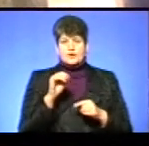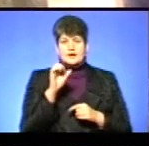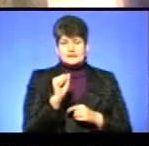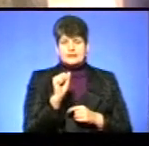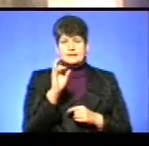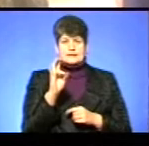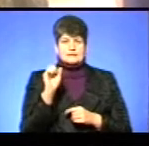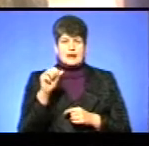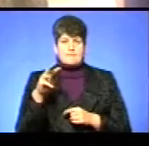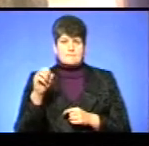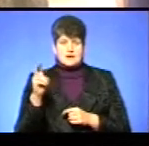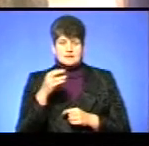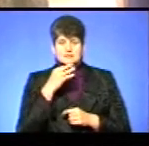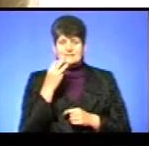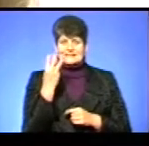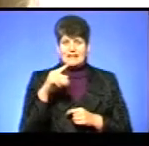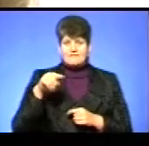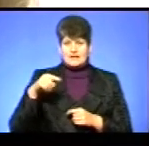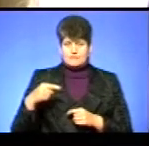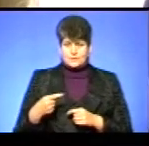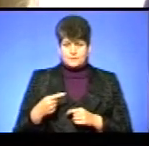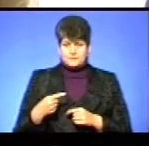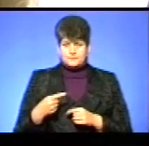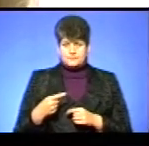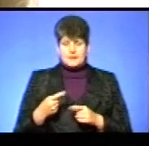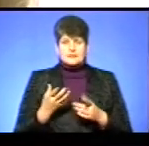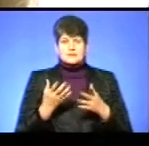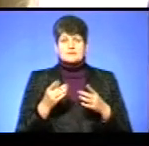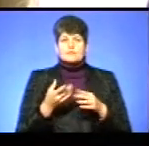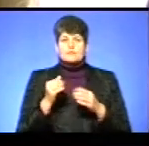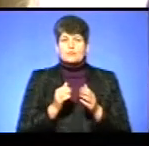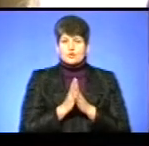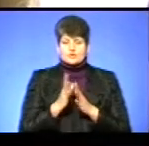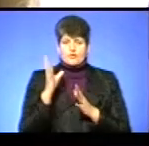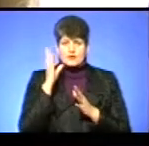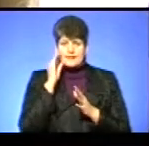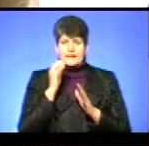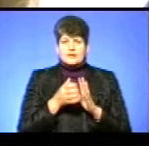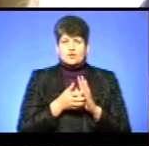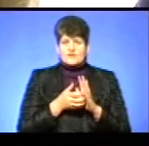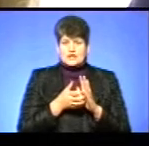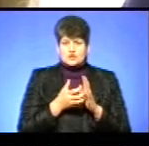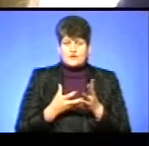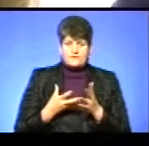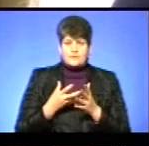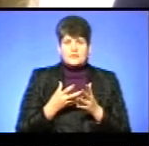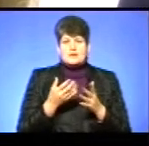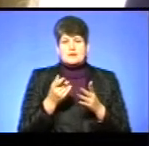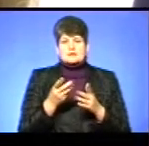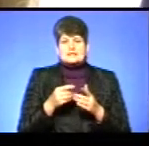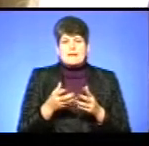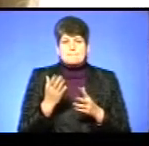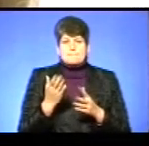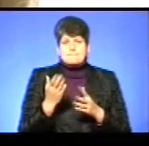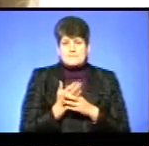повідомив три вимоги власників маршрутів. Просьба обрахувати, це недофінансування по втратах за пільговиків перевезення за